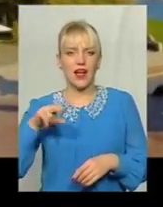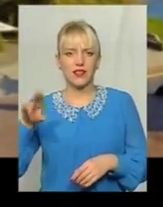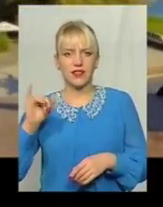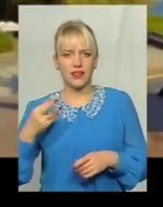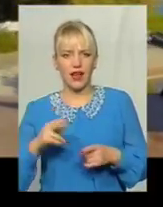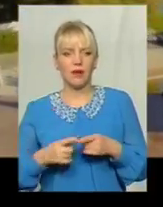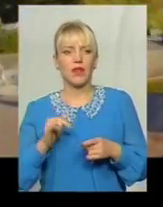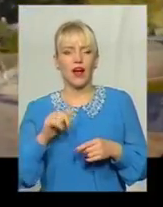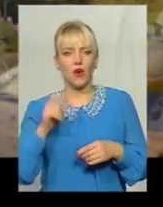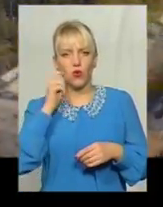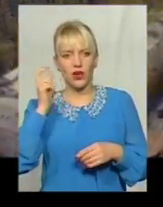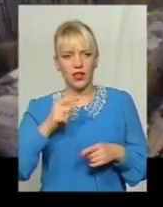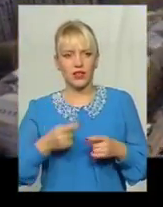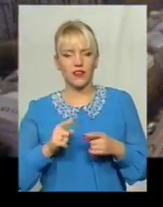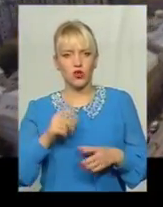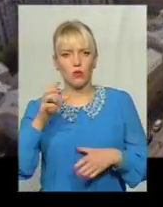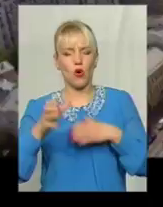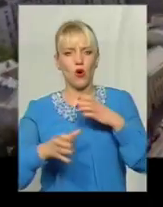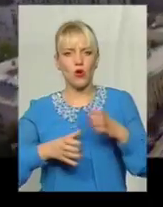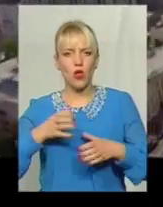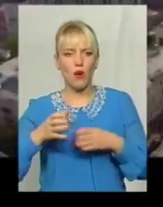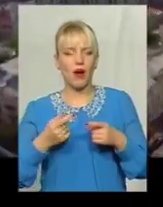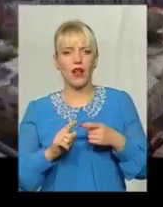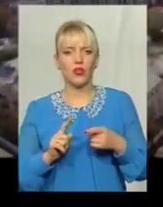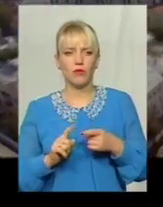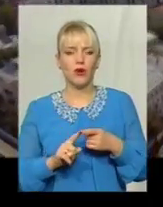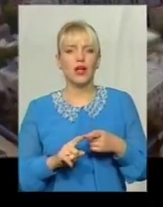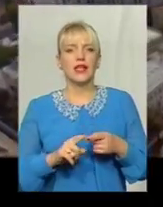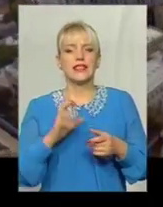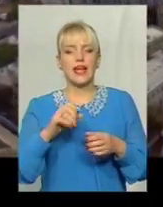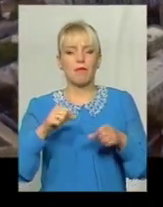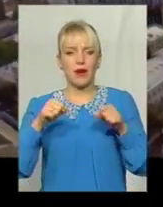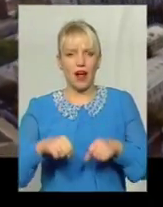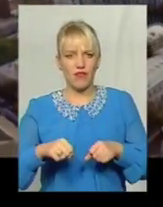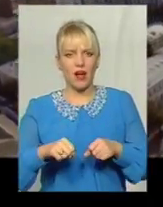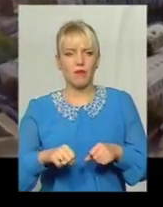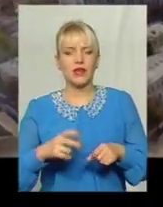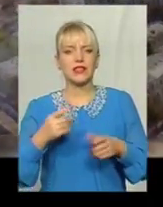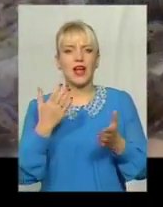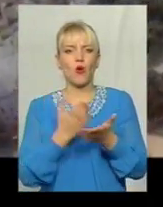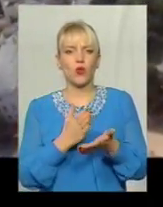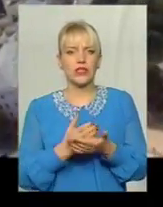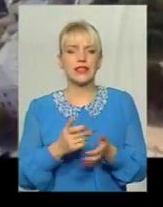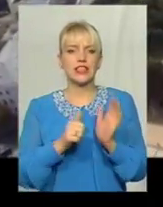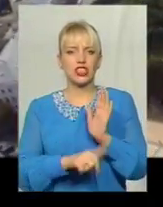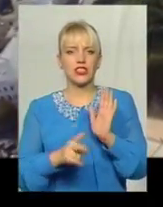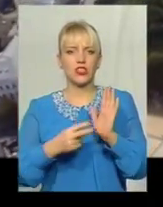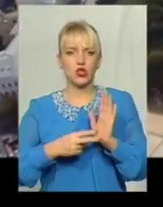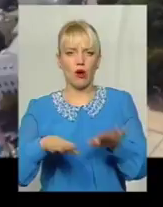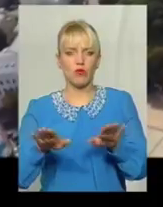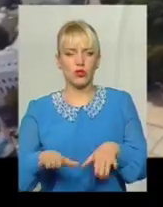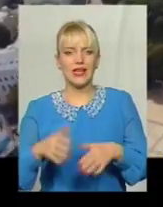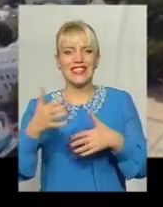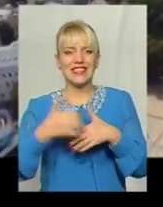глобальному дослідженні країн світу за показником рівноправності статий знаходиться на 67-й сходинці серед